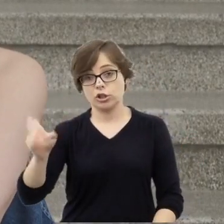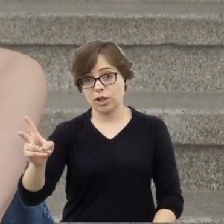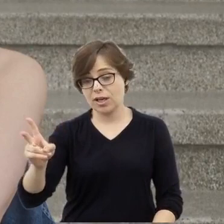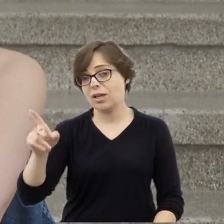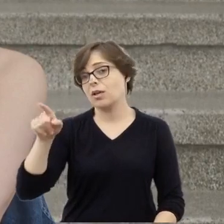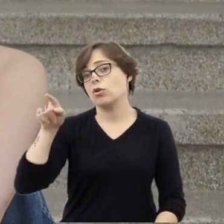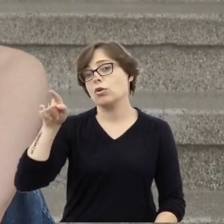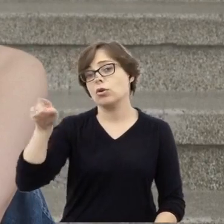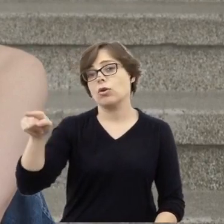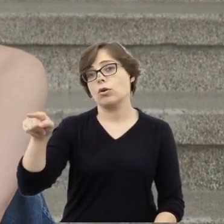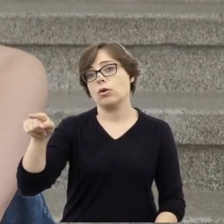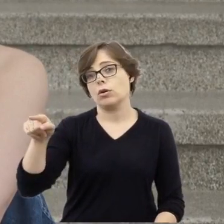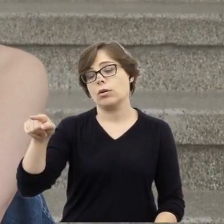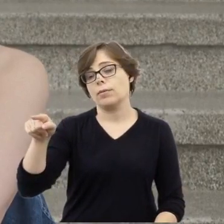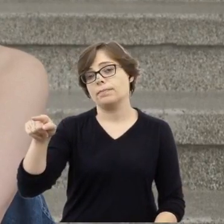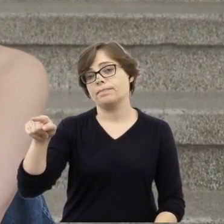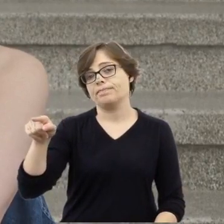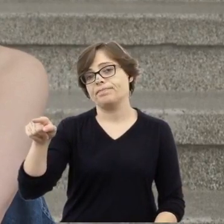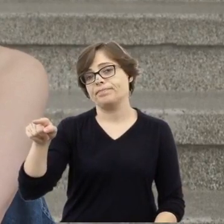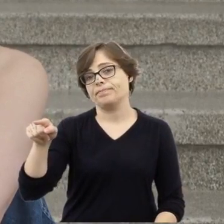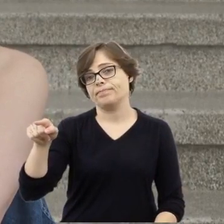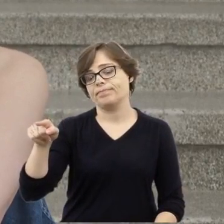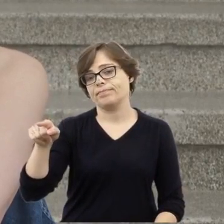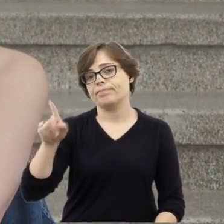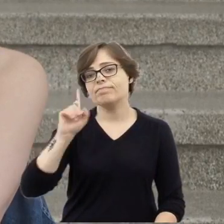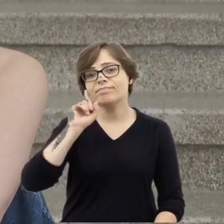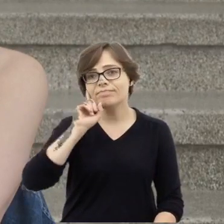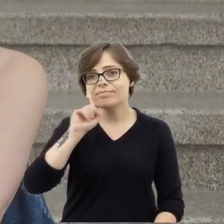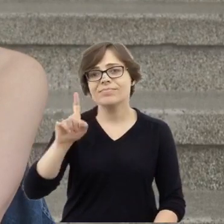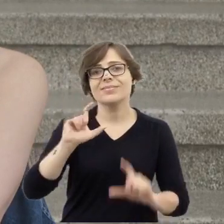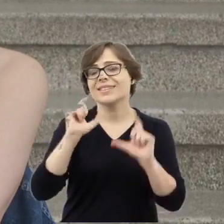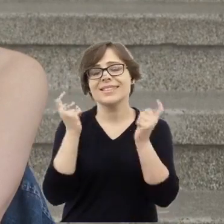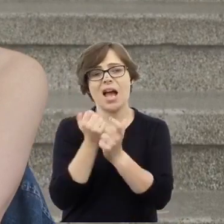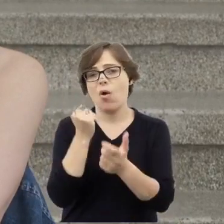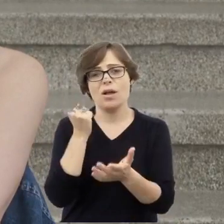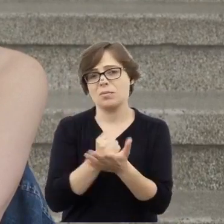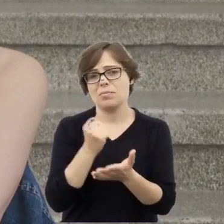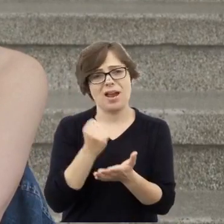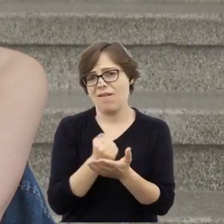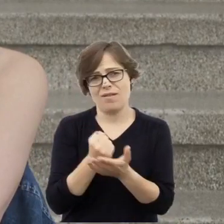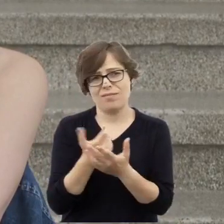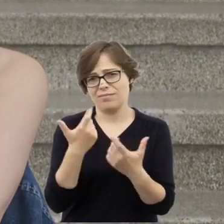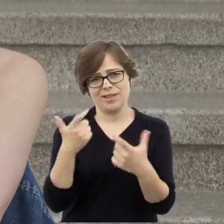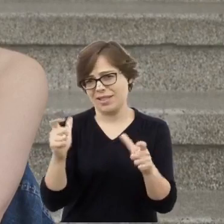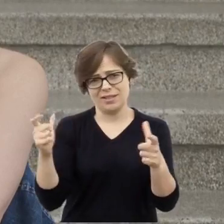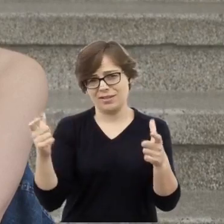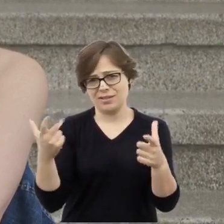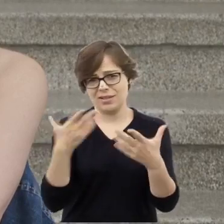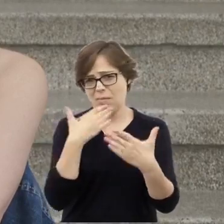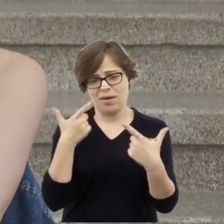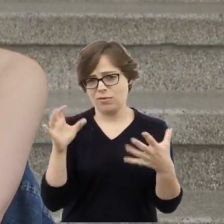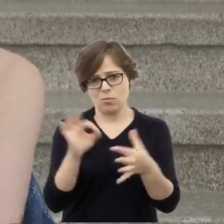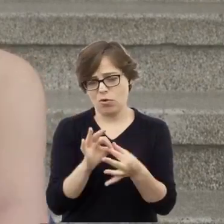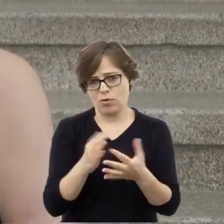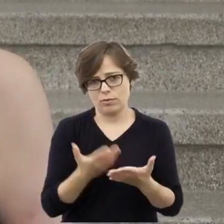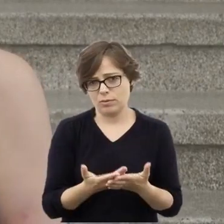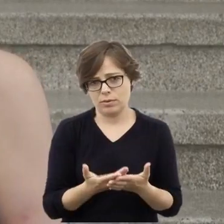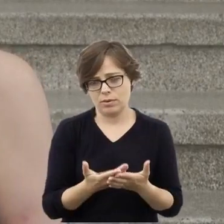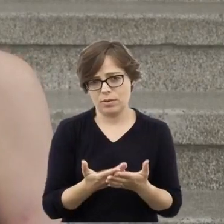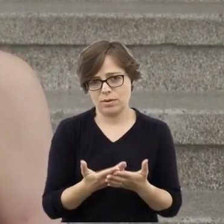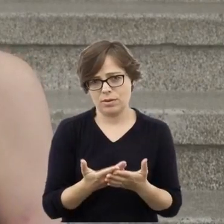człowiekiem niewiele wnoszącym do tej sprawy, był człowiekiem, który starał się walczyć o